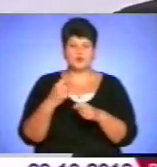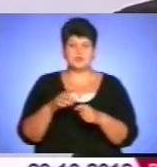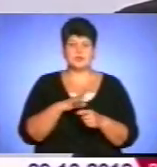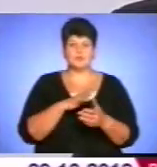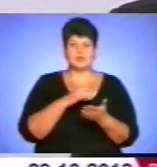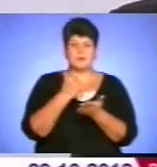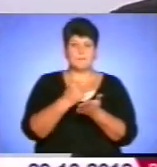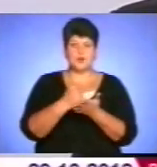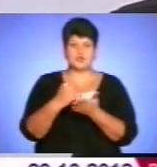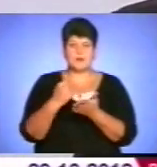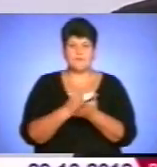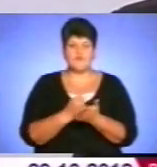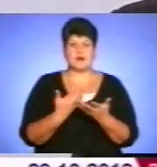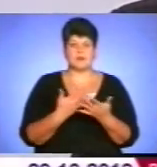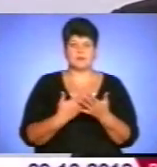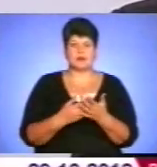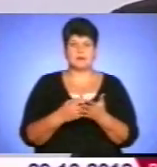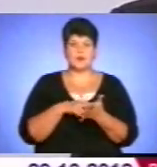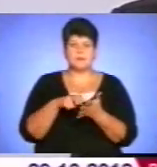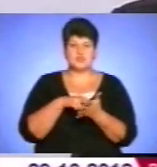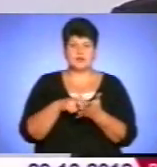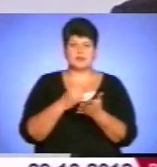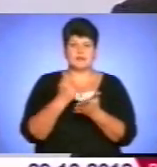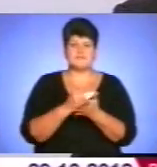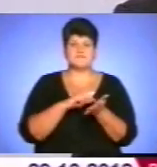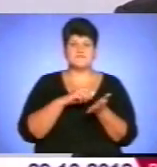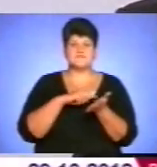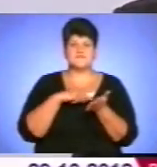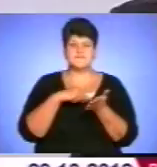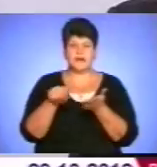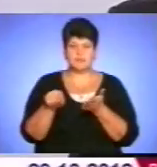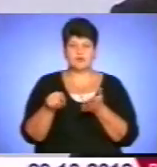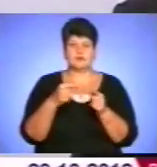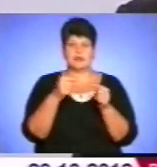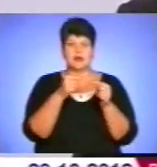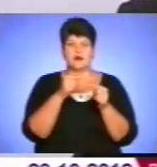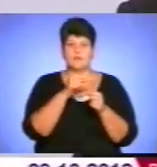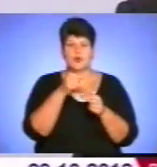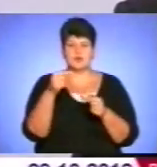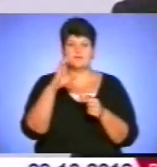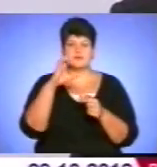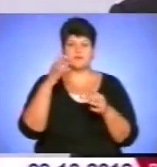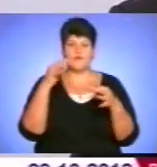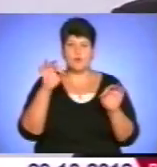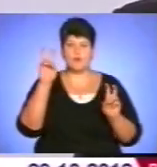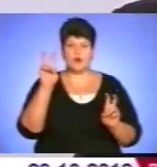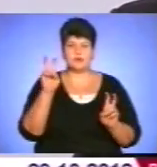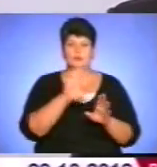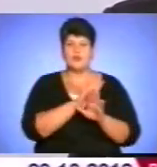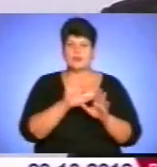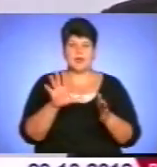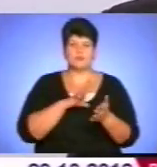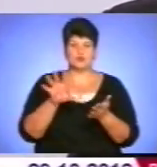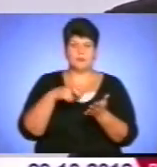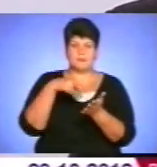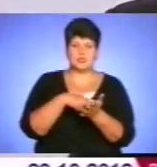штампування або про початання початкою вибувна проти свободи, або не про початування початкою вибувна